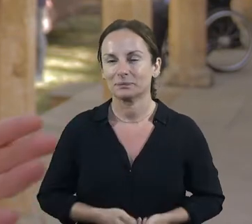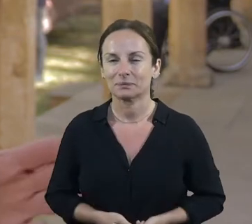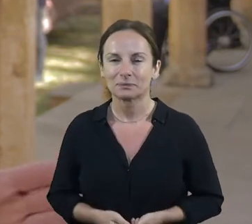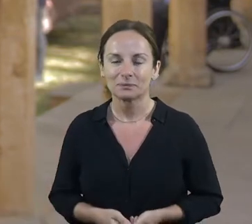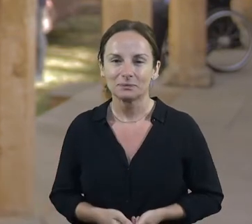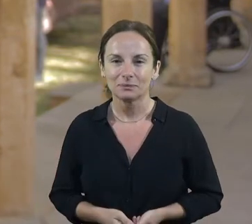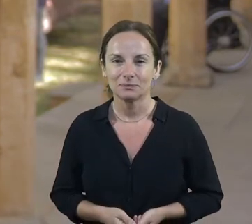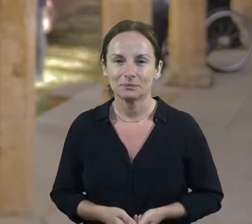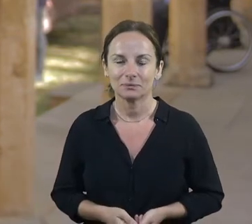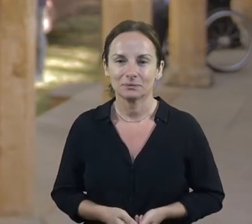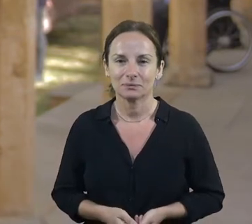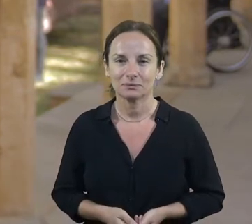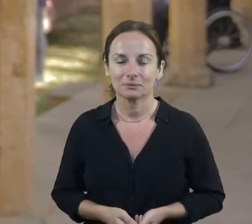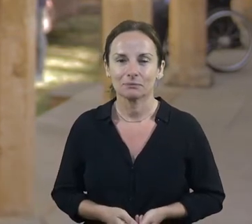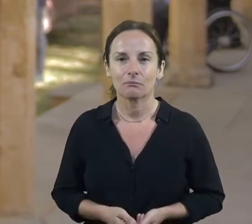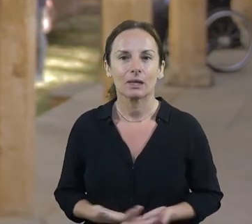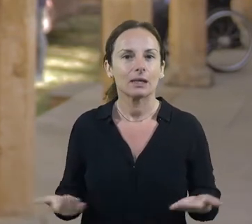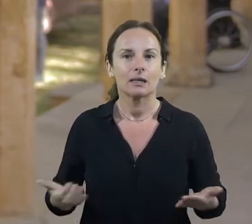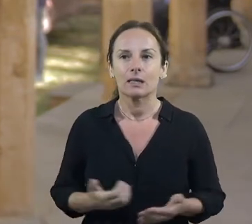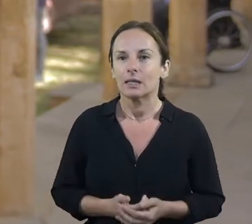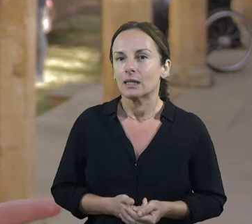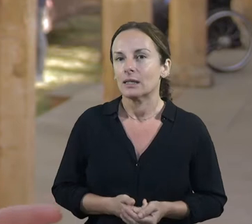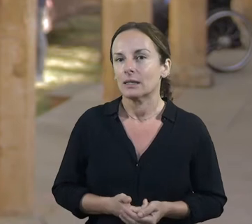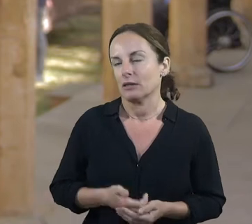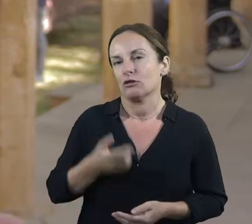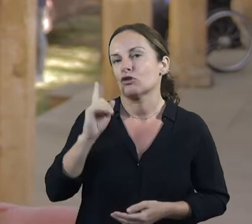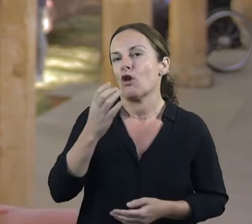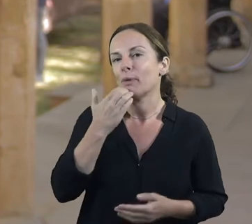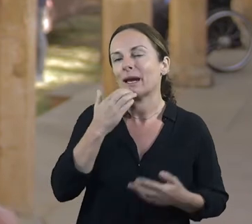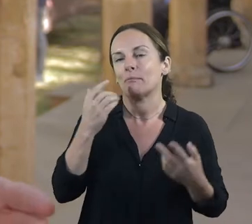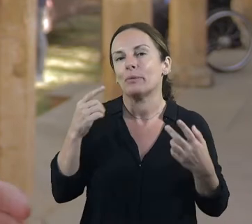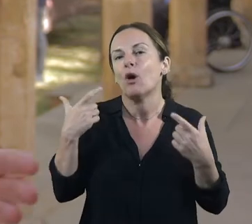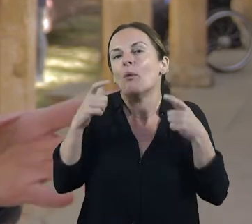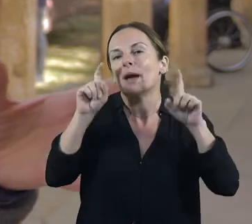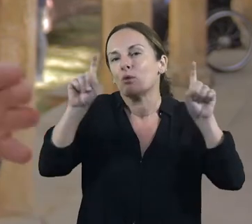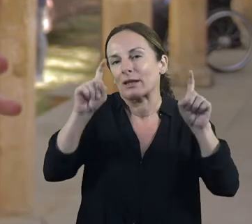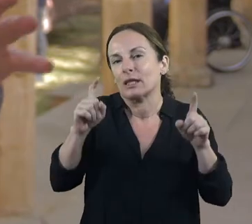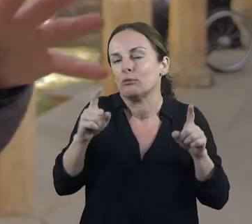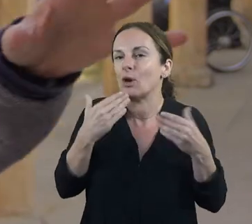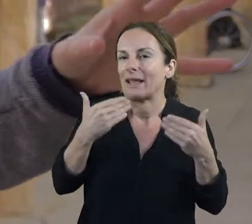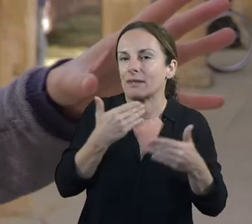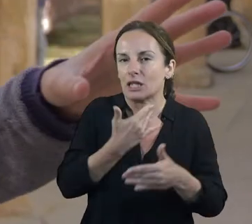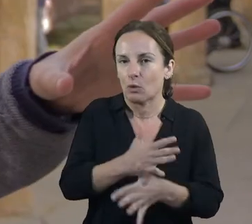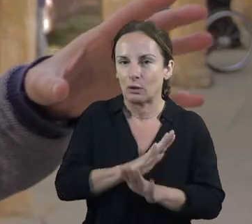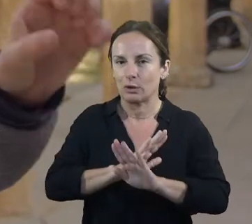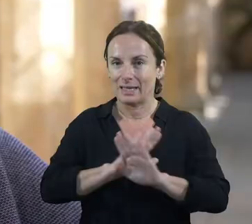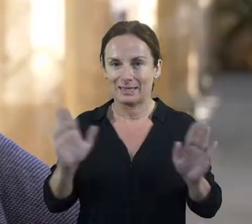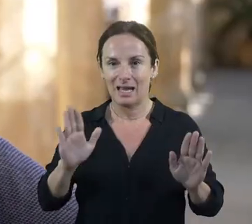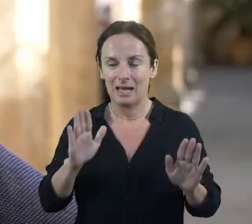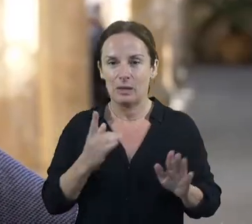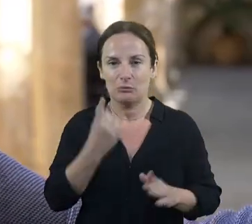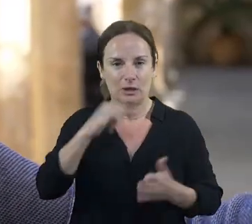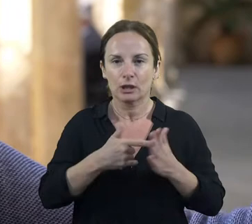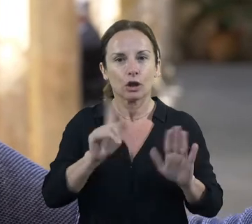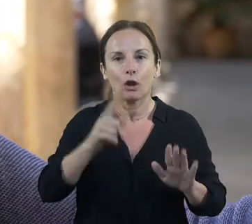Atres mirades també, no només amb això de tipus educatiu, del joc, sinó veure què és el que està passant en la societat i